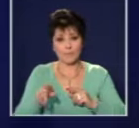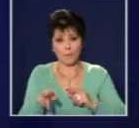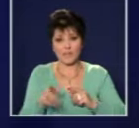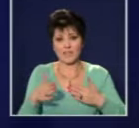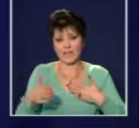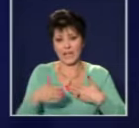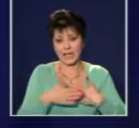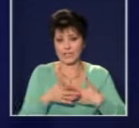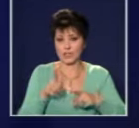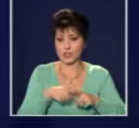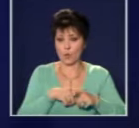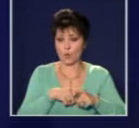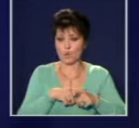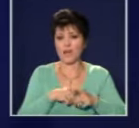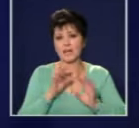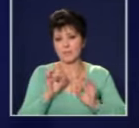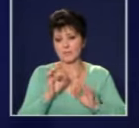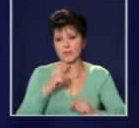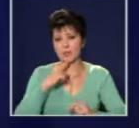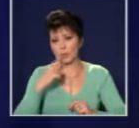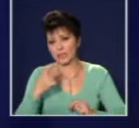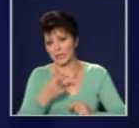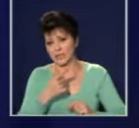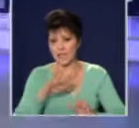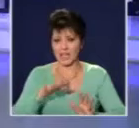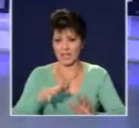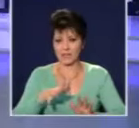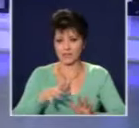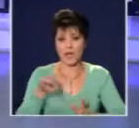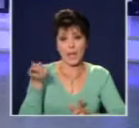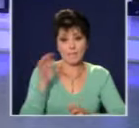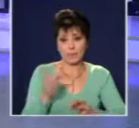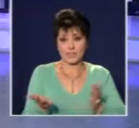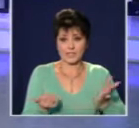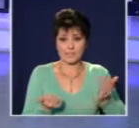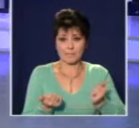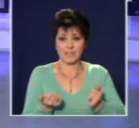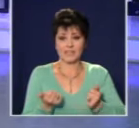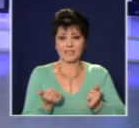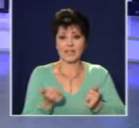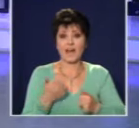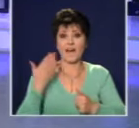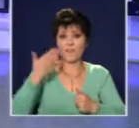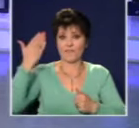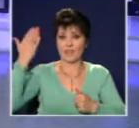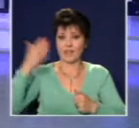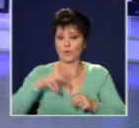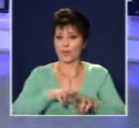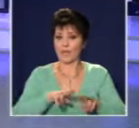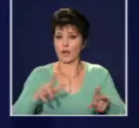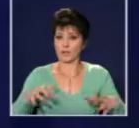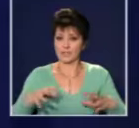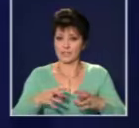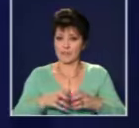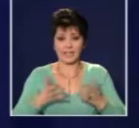срокове. Под кратки срокове имам предвид година, година и малко. И след това да се предизвика Великонародно събрание, където да се вземат някои много